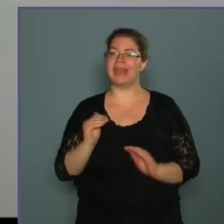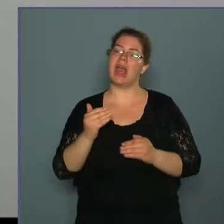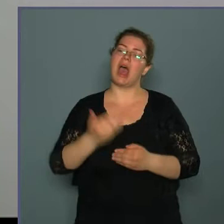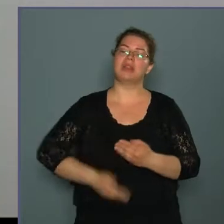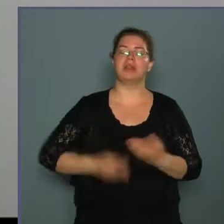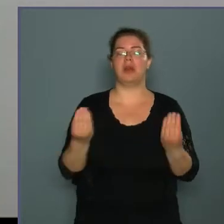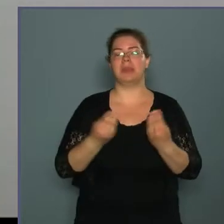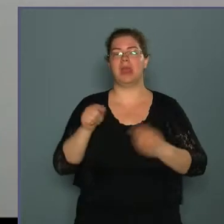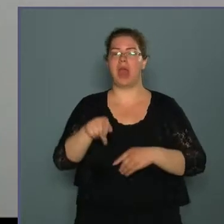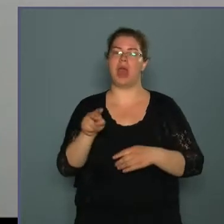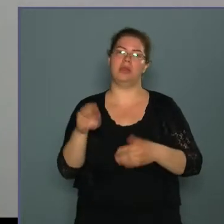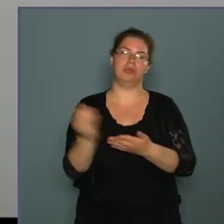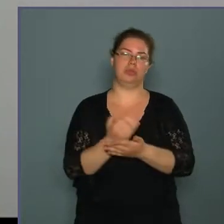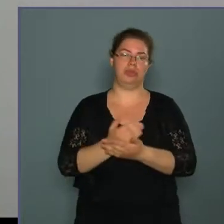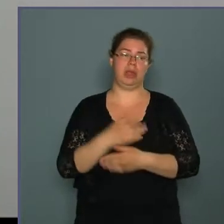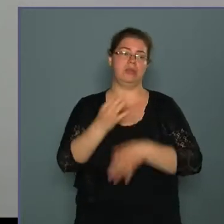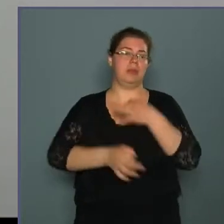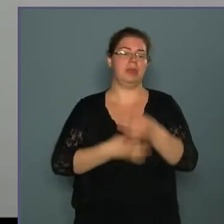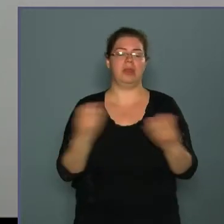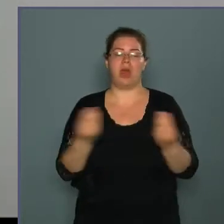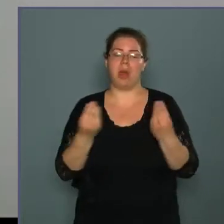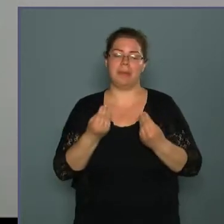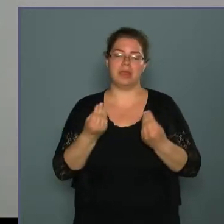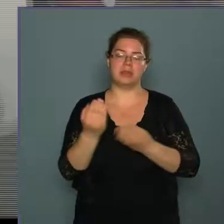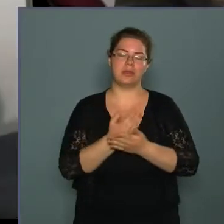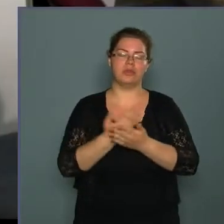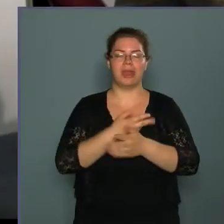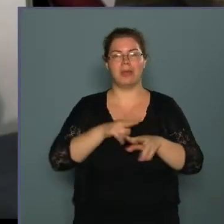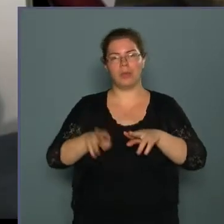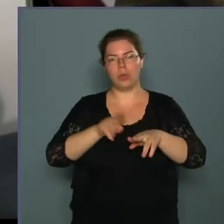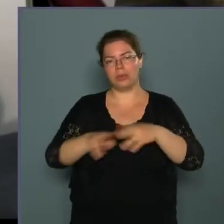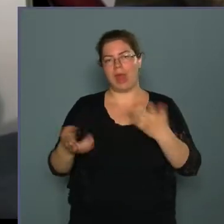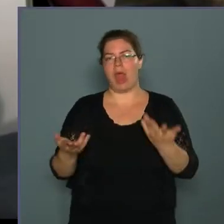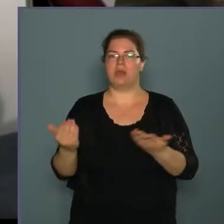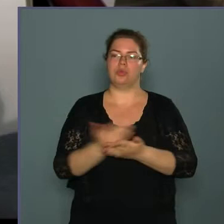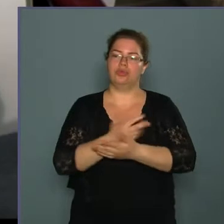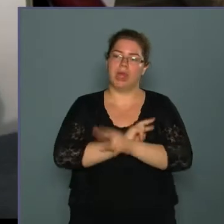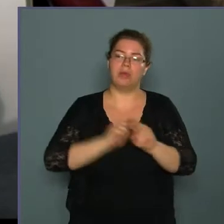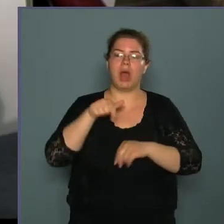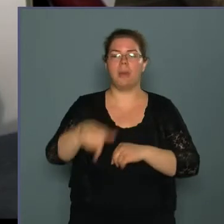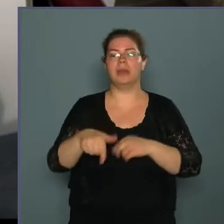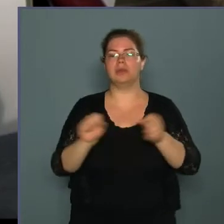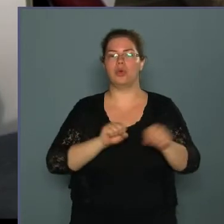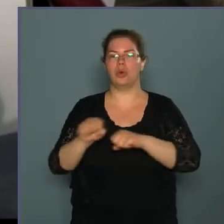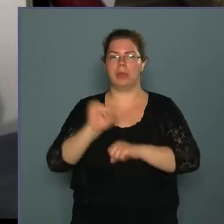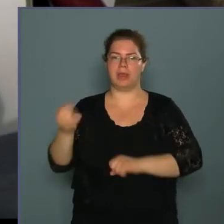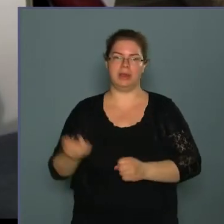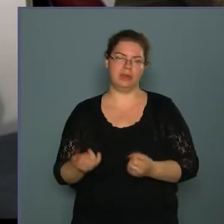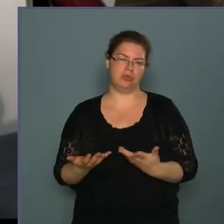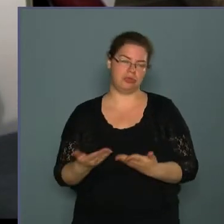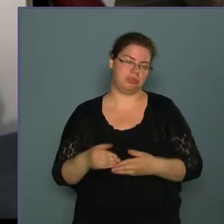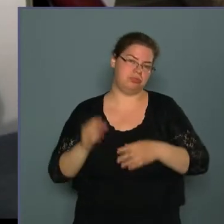amihez szükséges. Természetesen, amilyen műszer szükséglet van, abban az önkormányzat is beszáll.